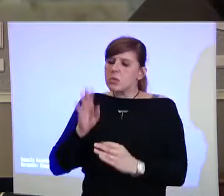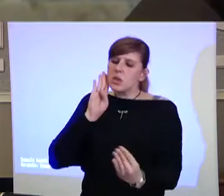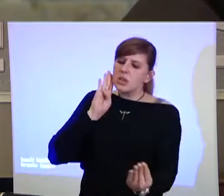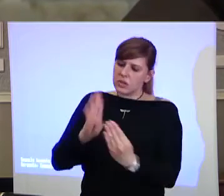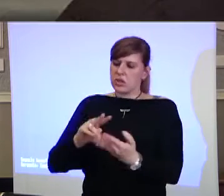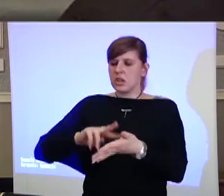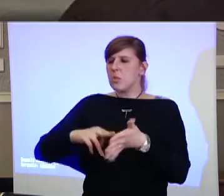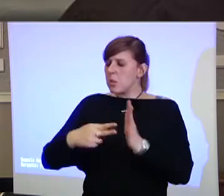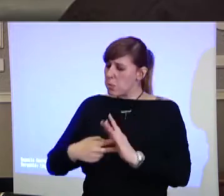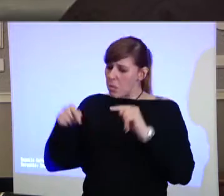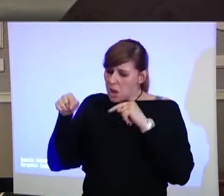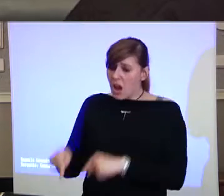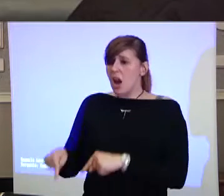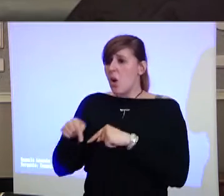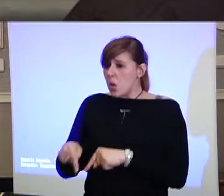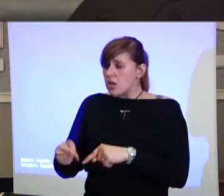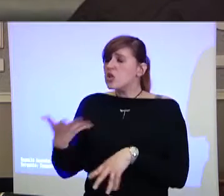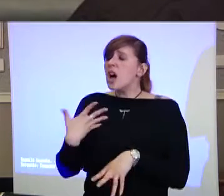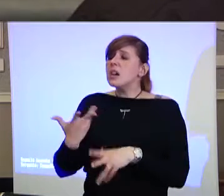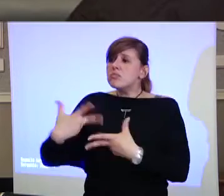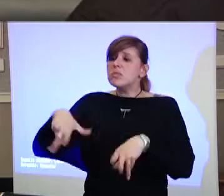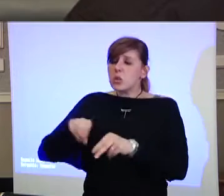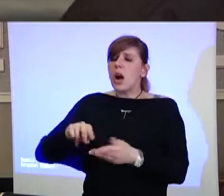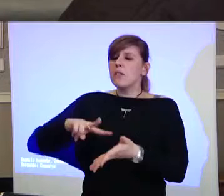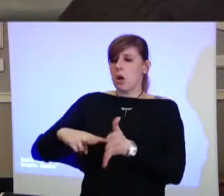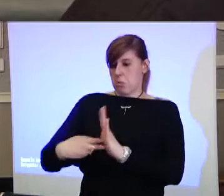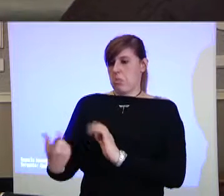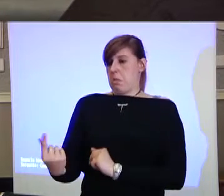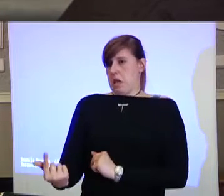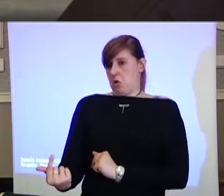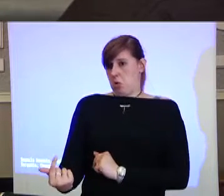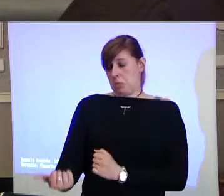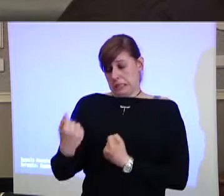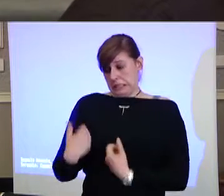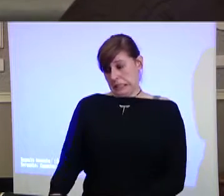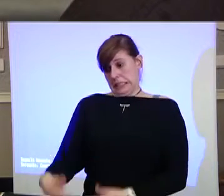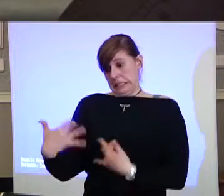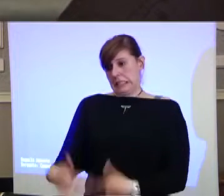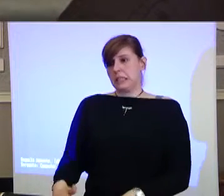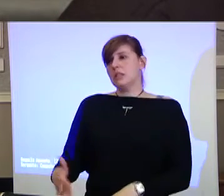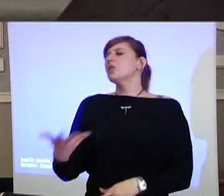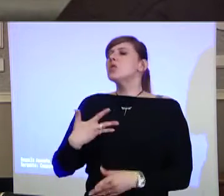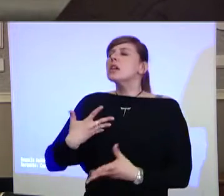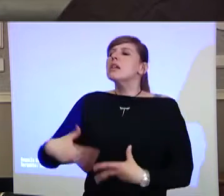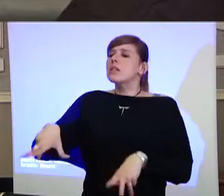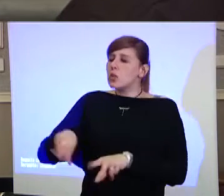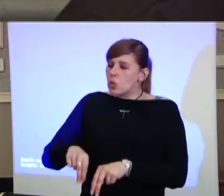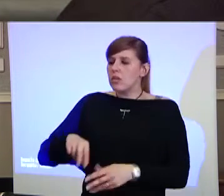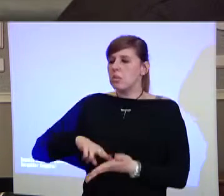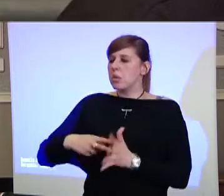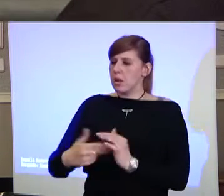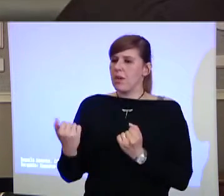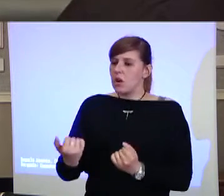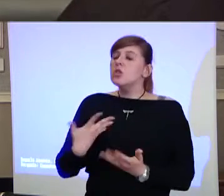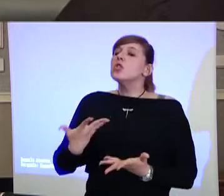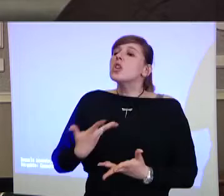problematiche, perché abbiamo di nuovo delle problematiche economiche fortissime, abbiamo di nuovo il disagio, abbiamo di nuovo l